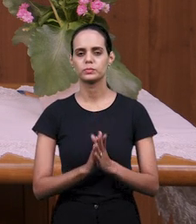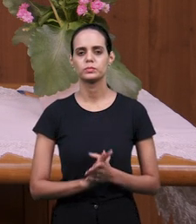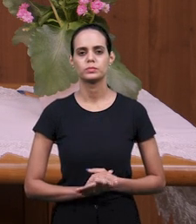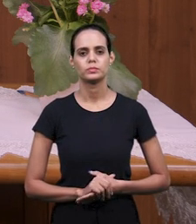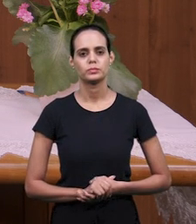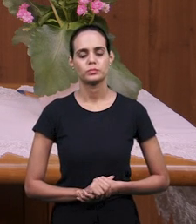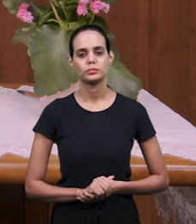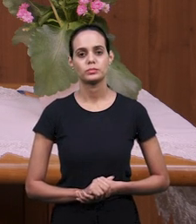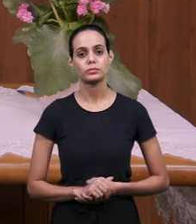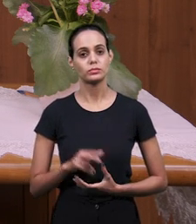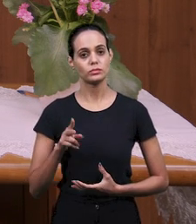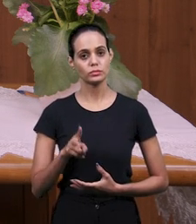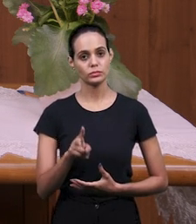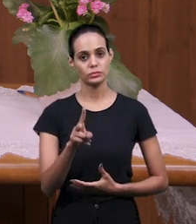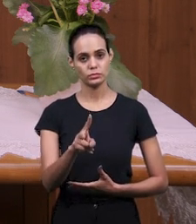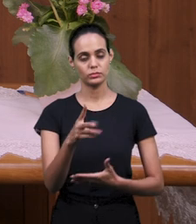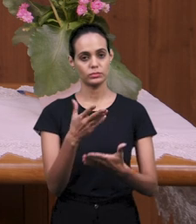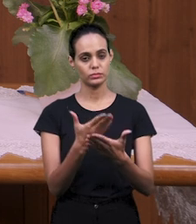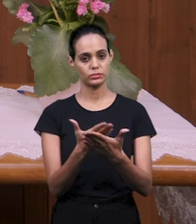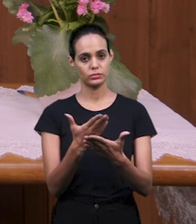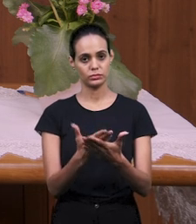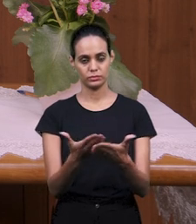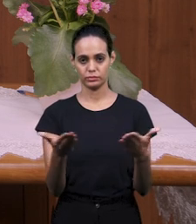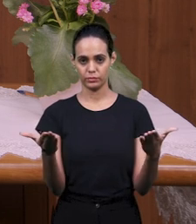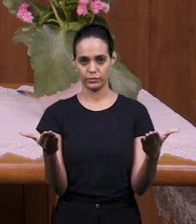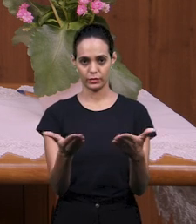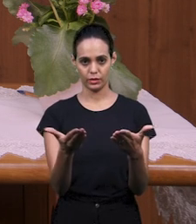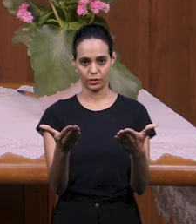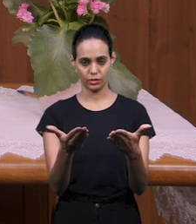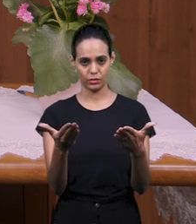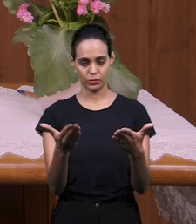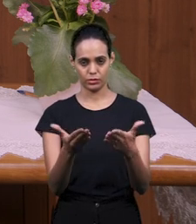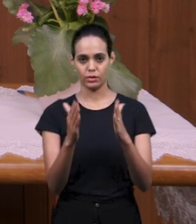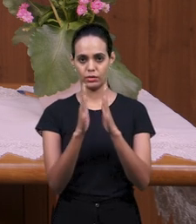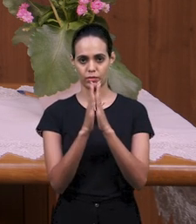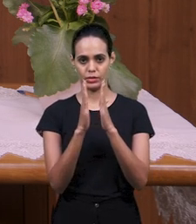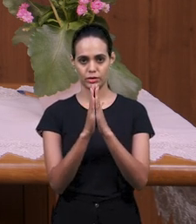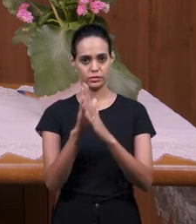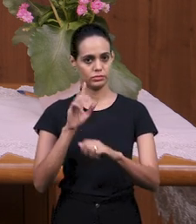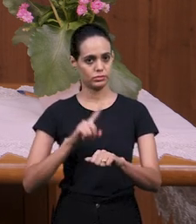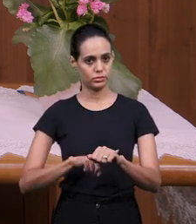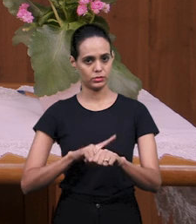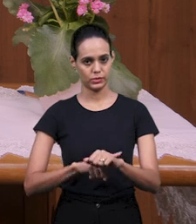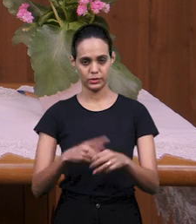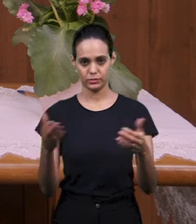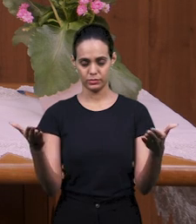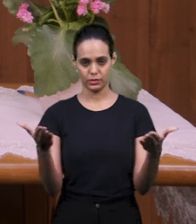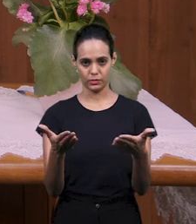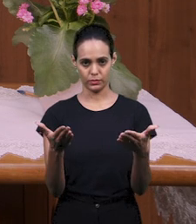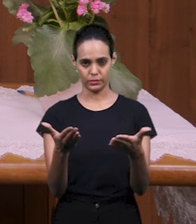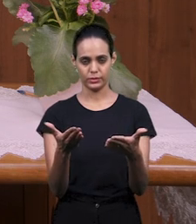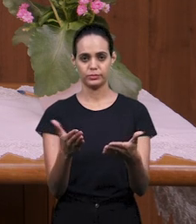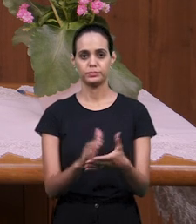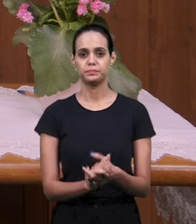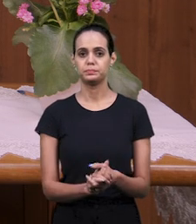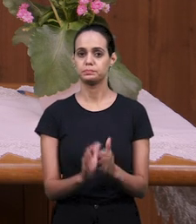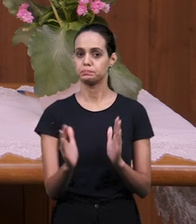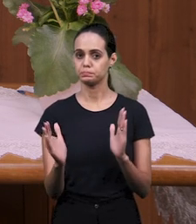изучение о молитве в это время, мы сейчас поговорим с вами о прощении.